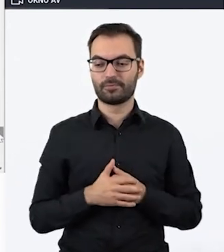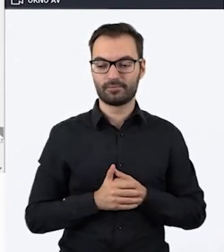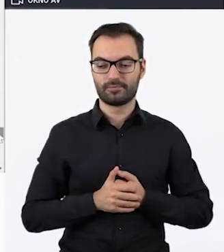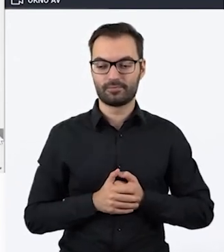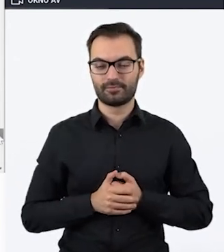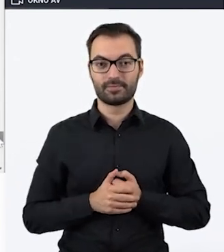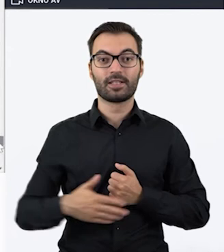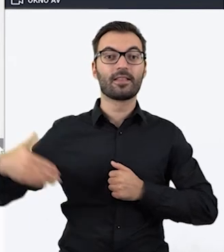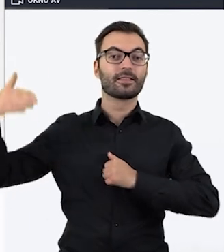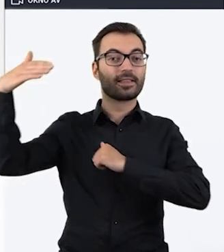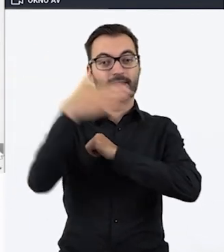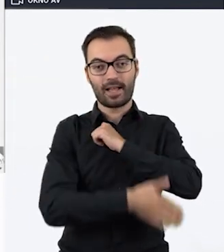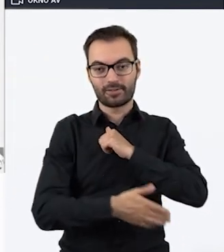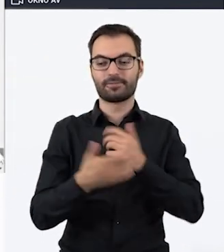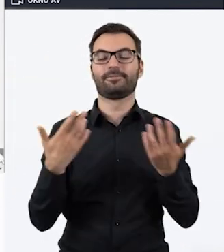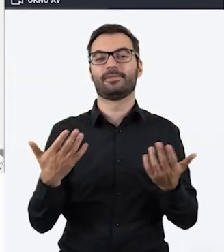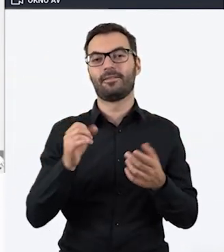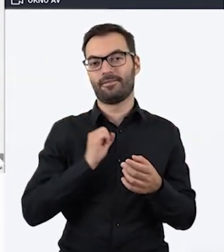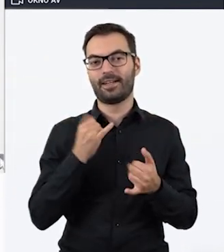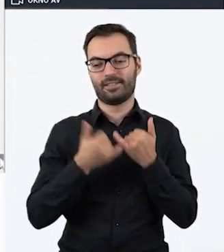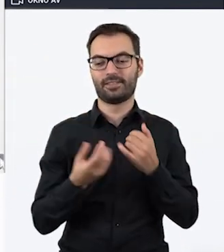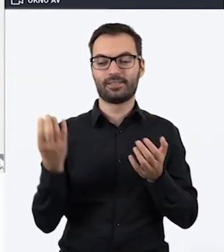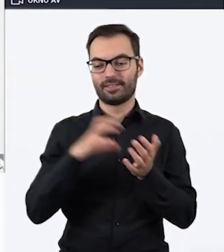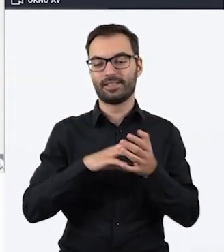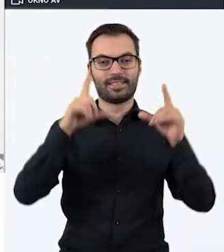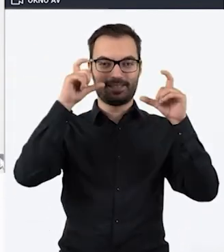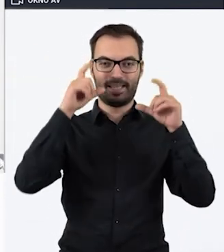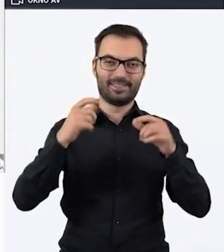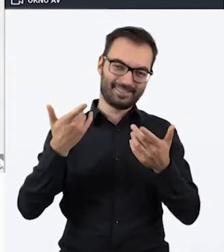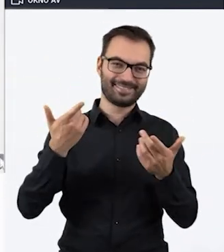I na końcu fajnie jest wstawić jakieś takie zdjęcie,